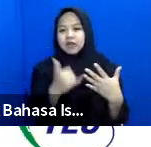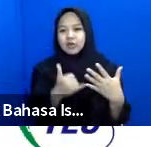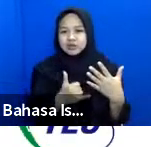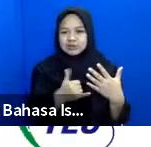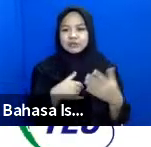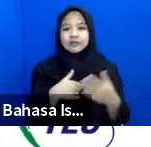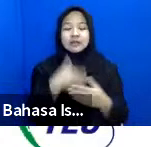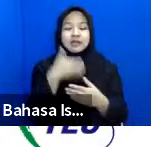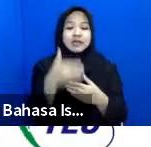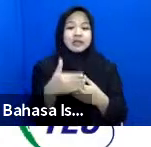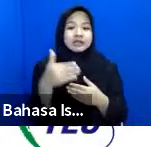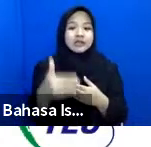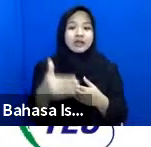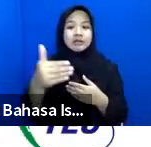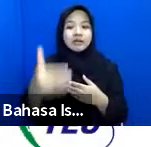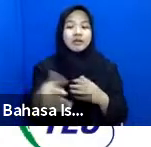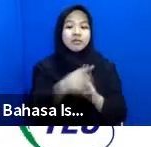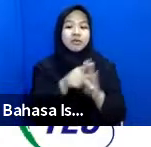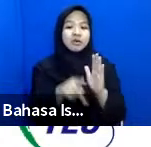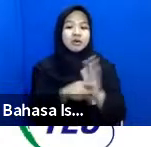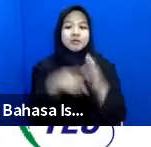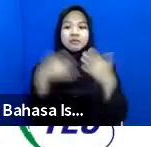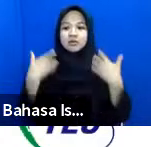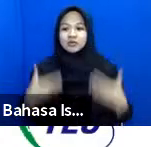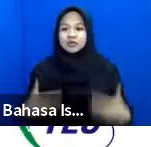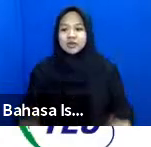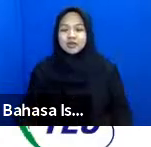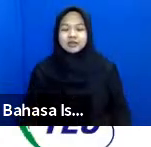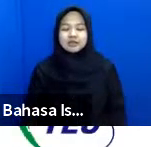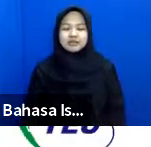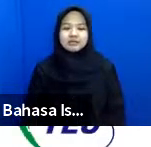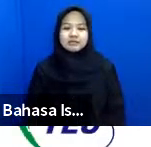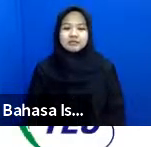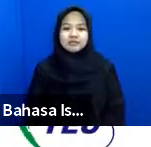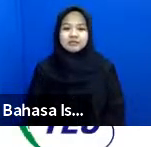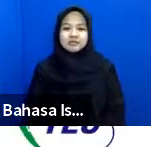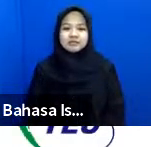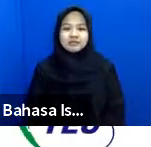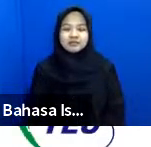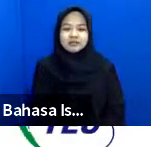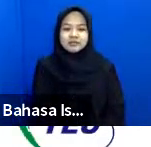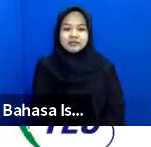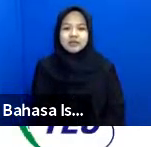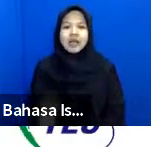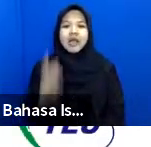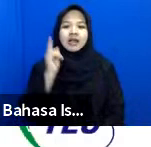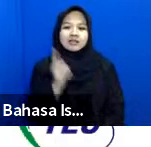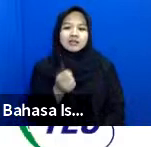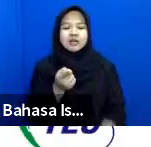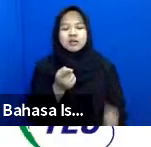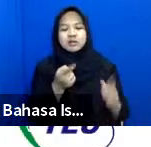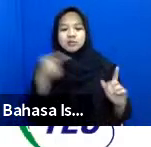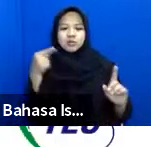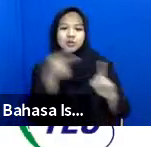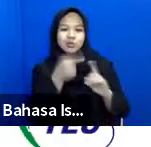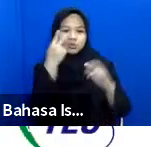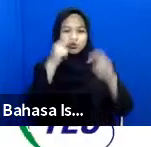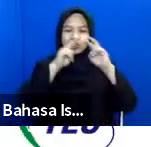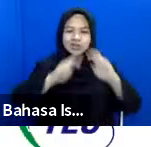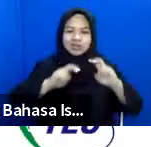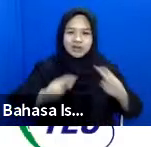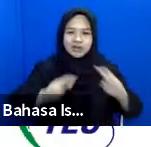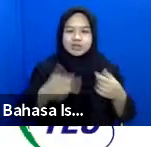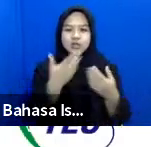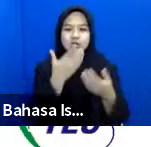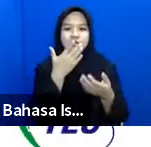setiap tahapan program kemanusiaan terdapat juga petunjuk-petunjuk untuk mengidentifikasi dan